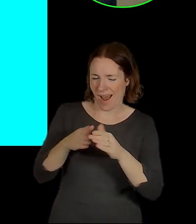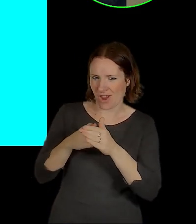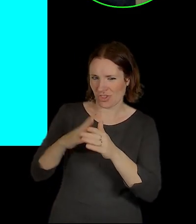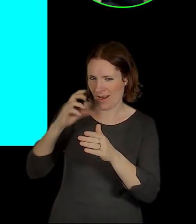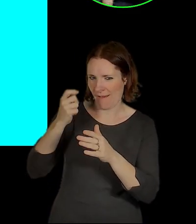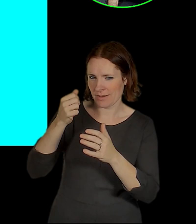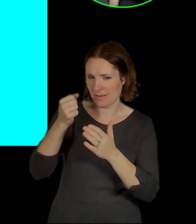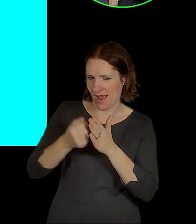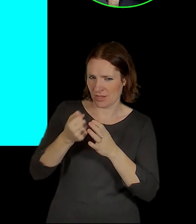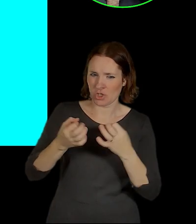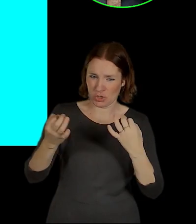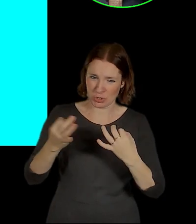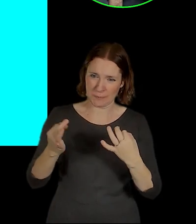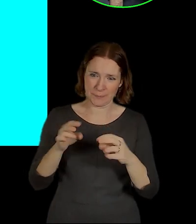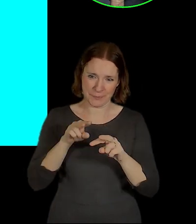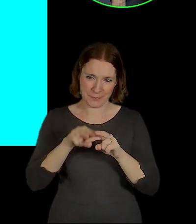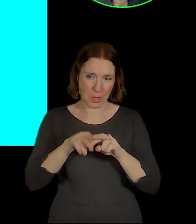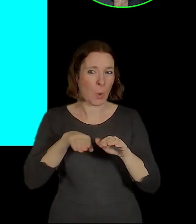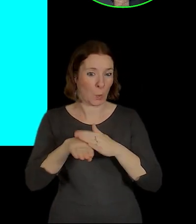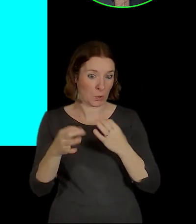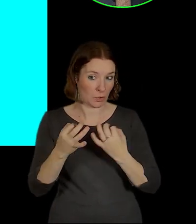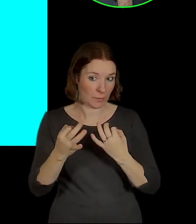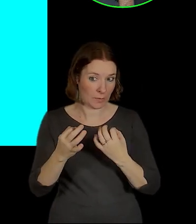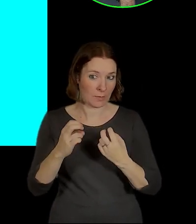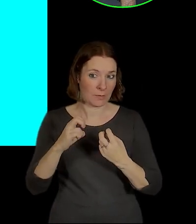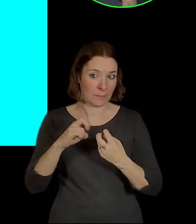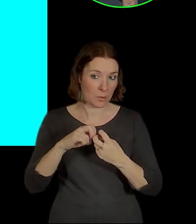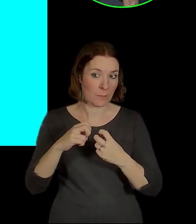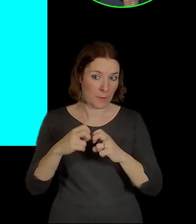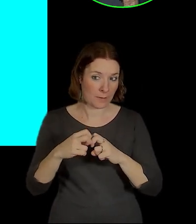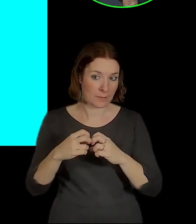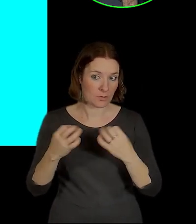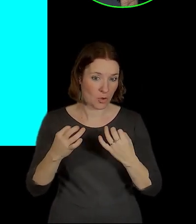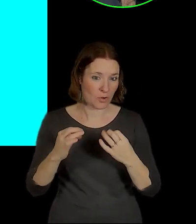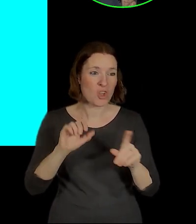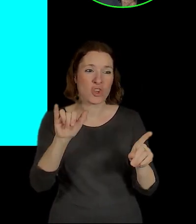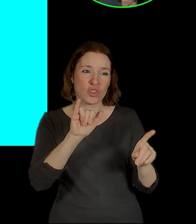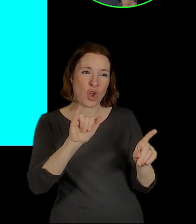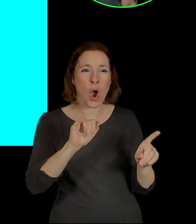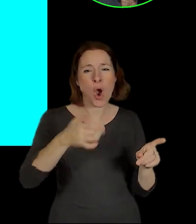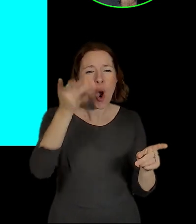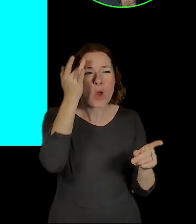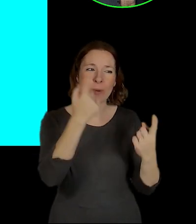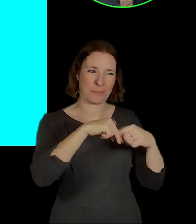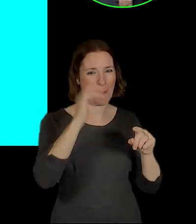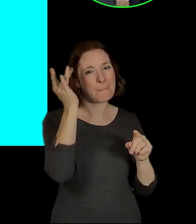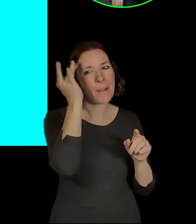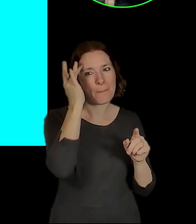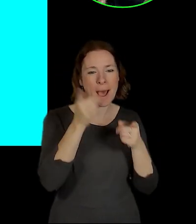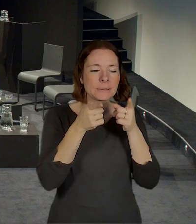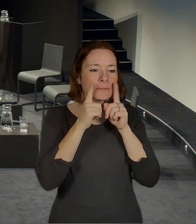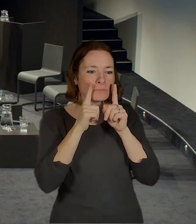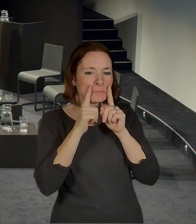směrem, a to jsou vážení památkáři. Děkuji za